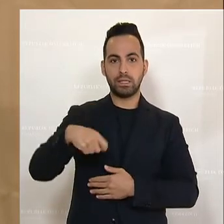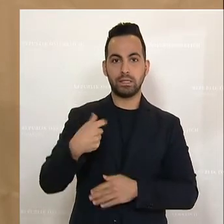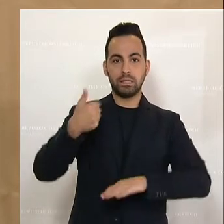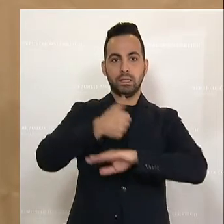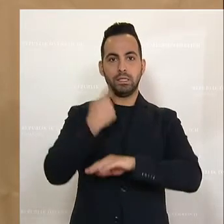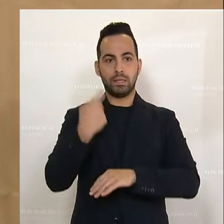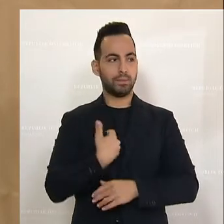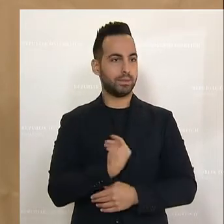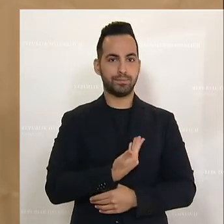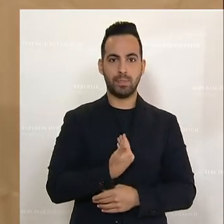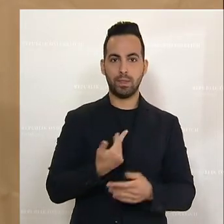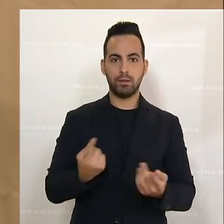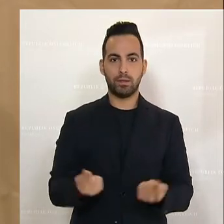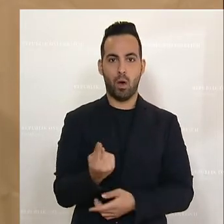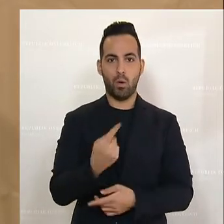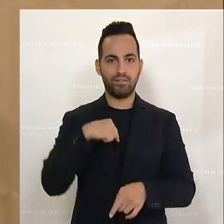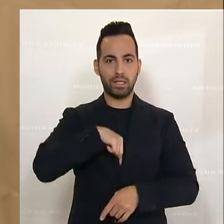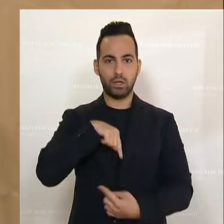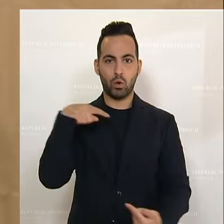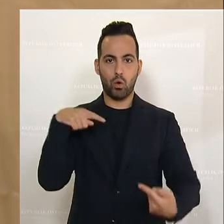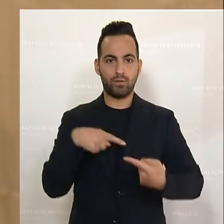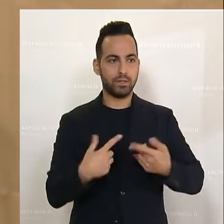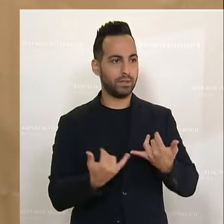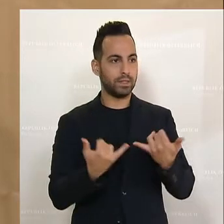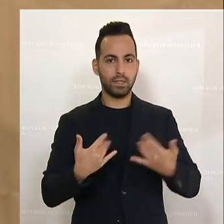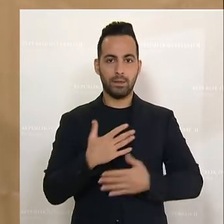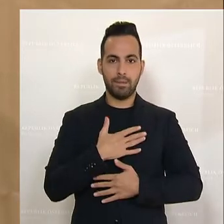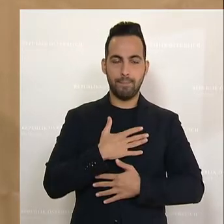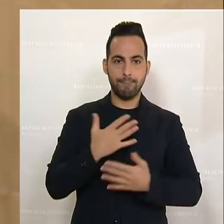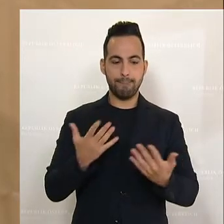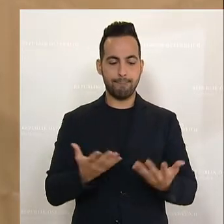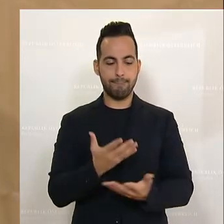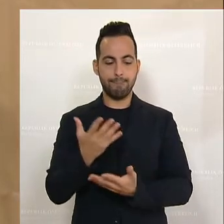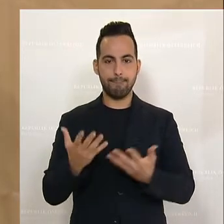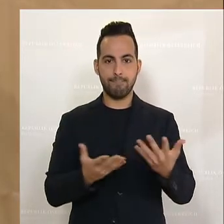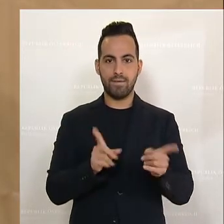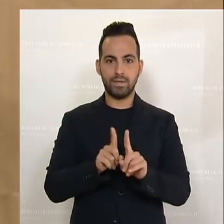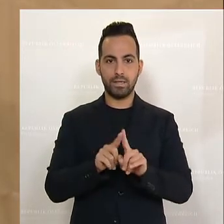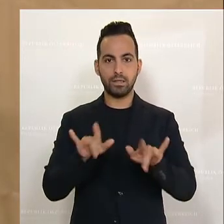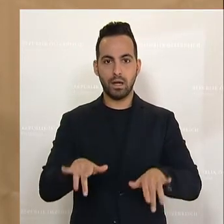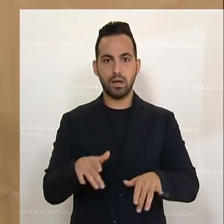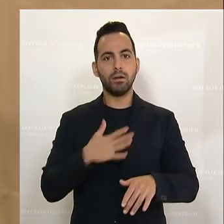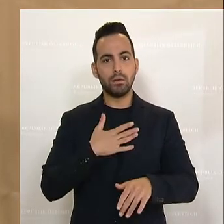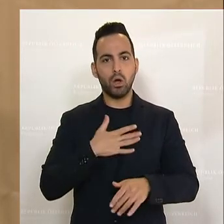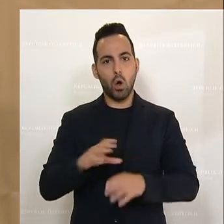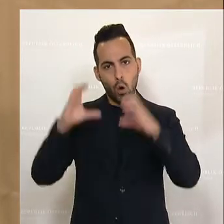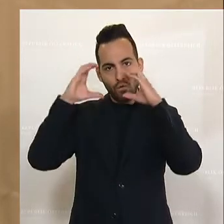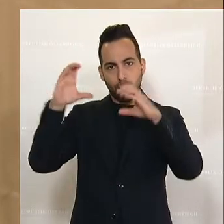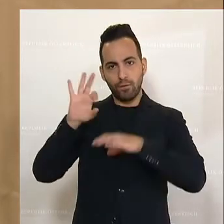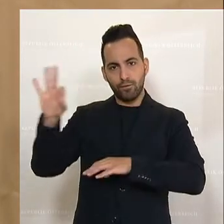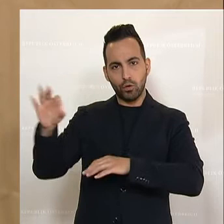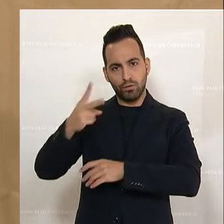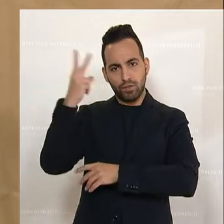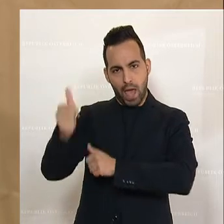ja in einem ständigen Konflikt ist. Nämlich dem Konflikt zwischen seiner grenzenlosen Loyalität der ÖVP gegenüber